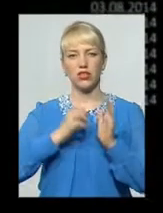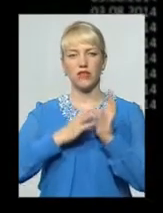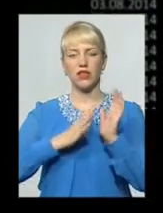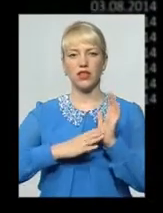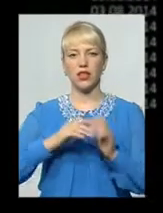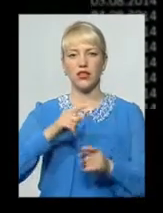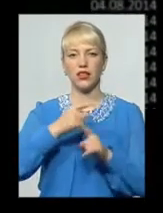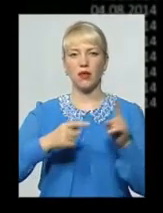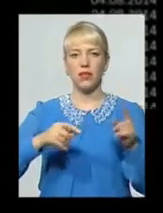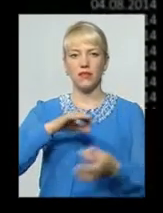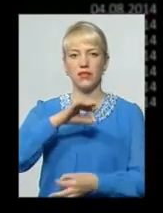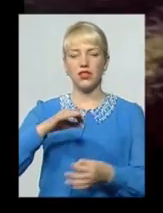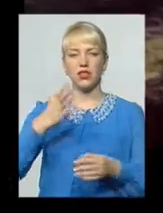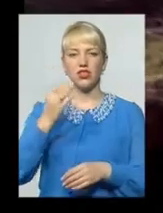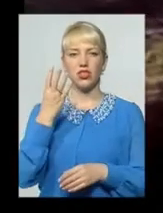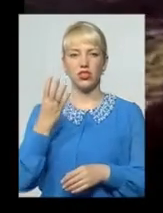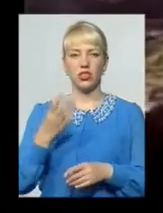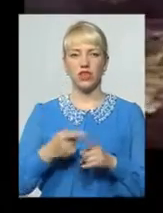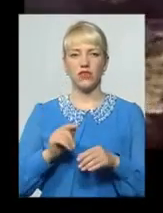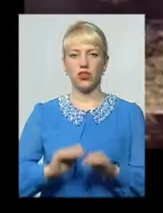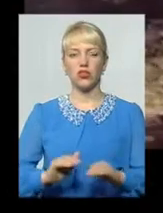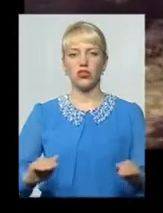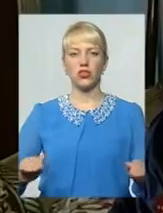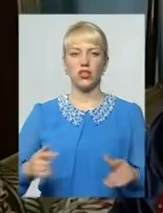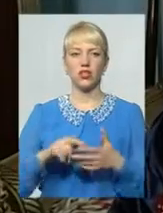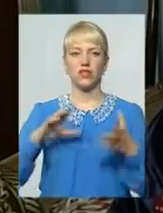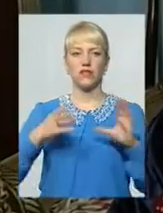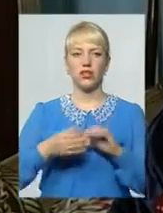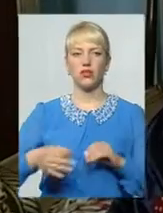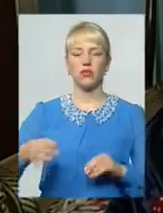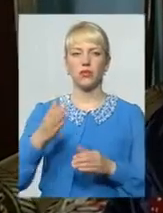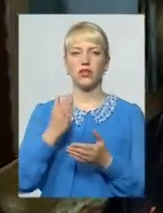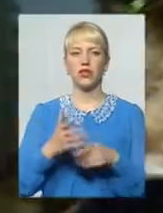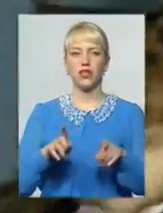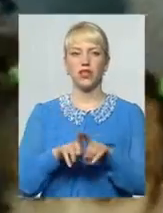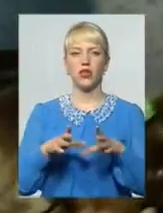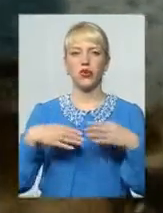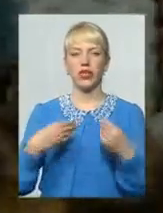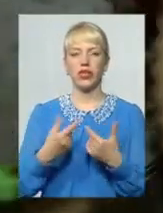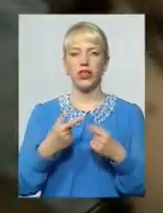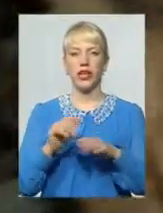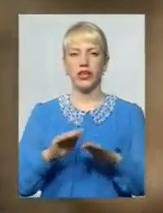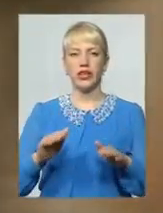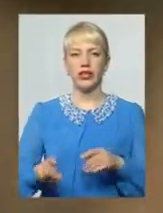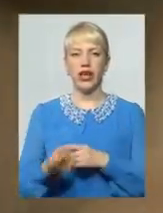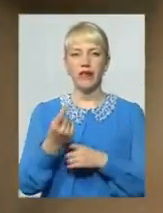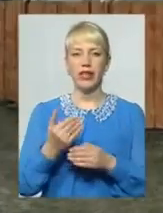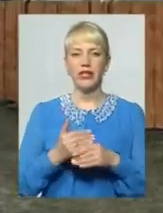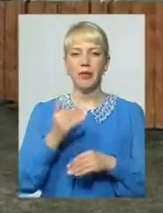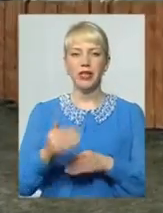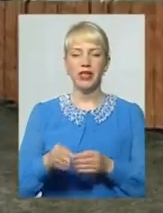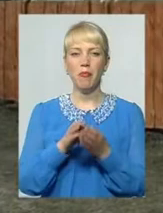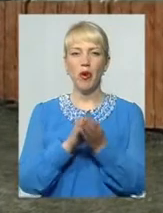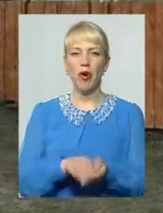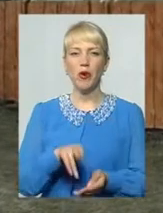напівсирід Ще четверо – дошкільнята Загалом в області є й такі родини, де дітки з'явилися пізніше похоронки